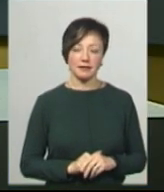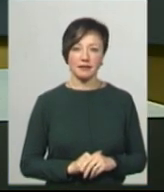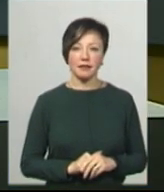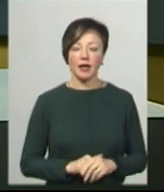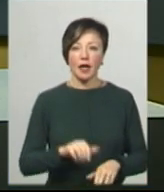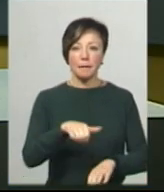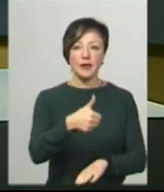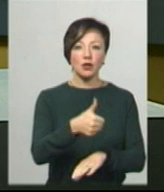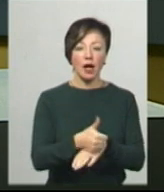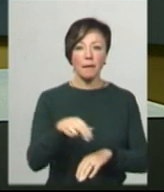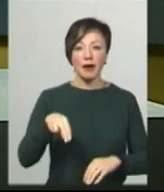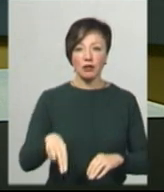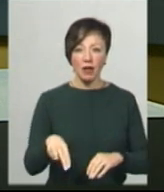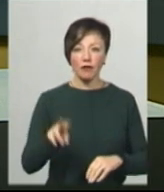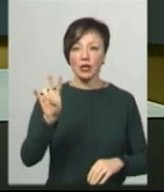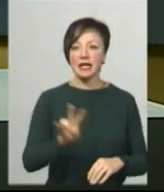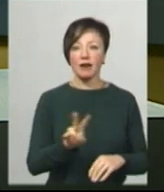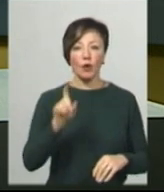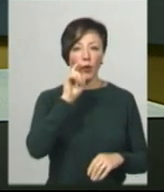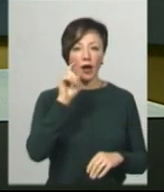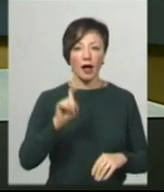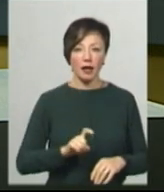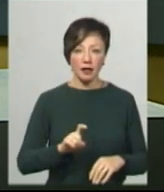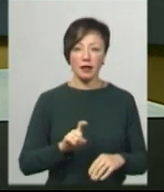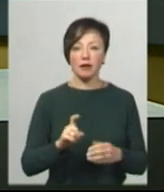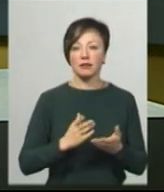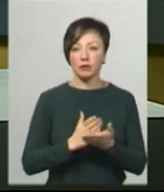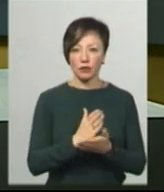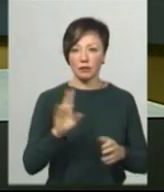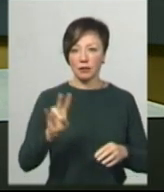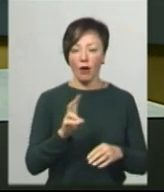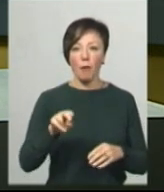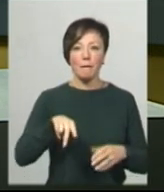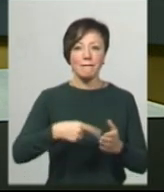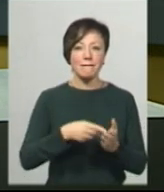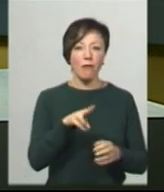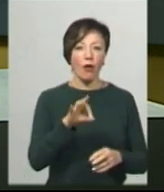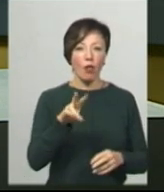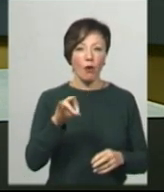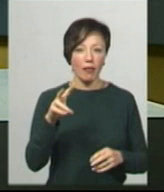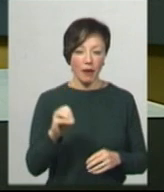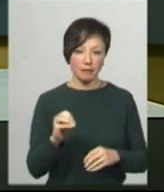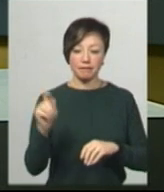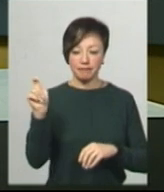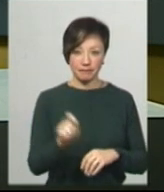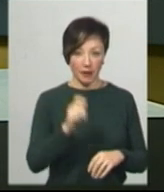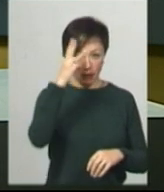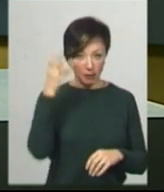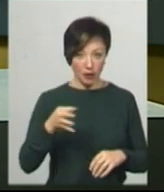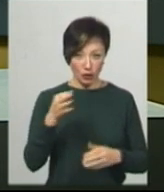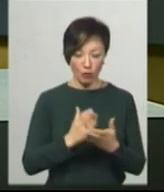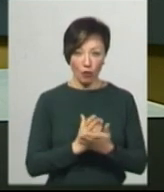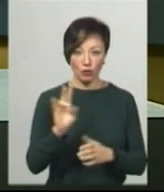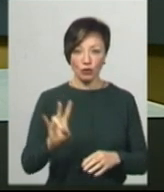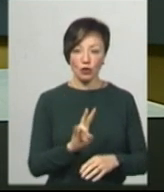Предстоятель Православної церкви України Епіфаній освятив храм у Полоному. 29 грудня він відвідав Хмельниччину. Богослужіння у